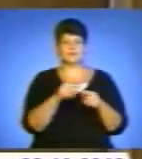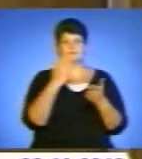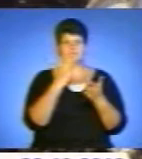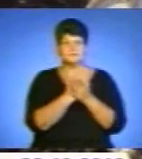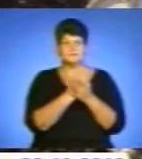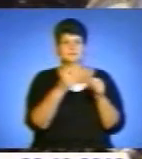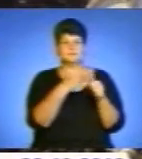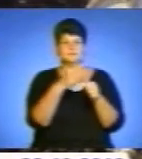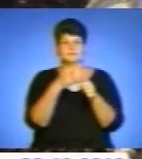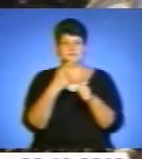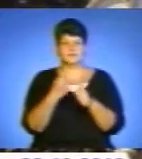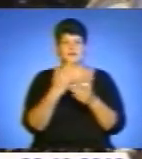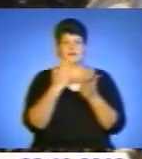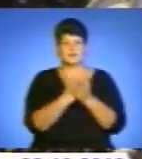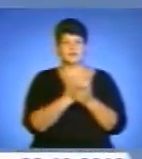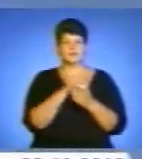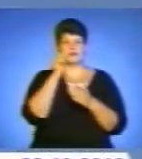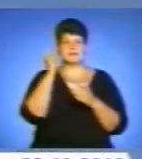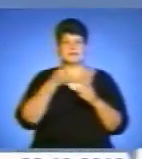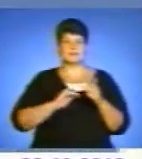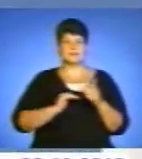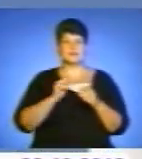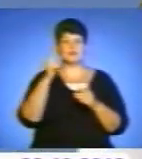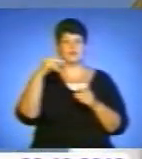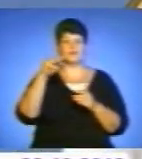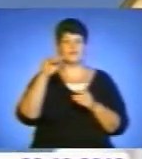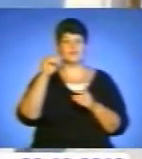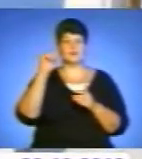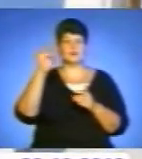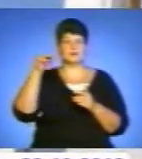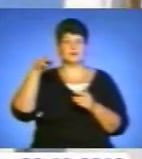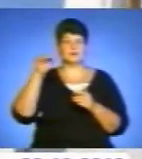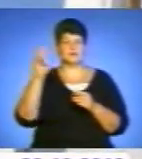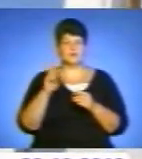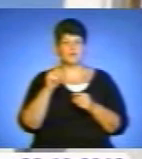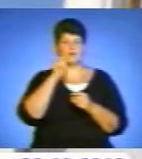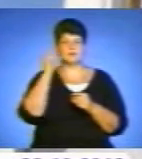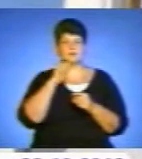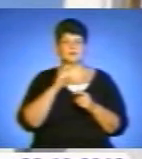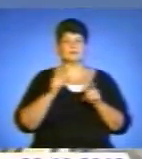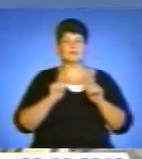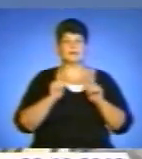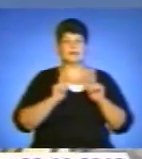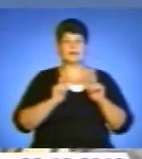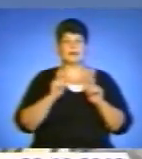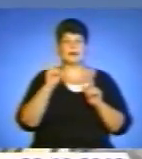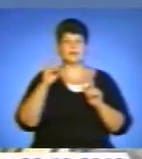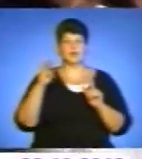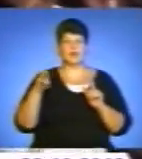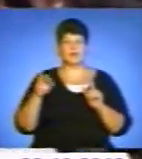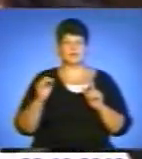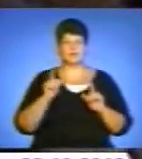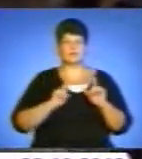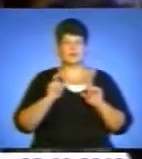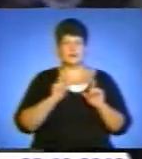жертводавців є відомий український бізнесмен Дмитро Фірташ. В Українському католицькому університеті відзначають, що завдяки